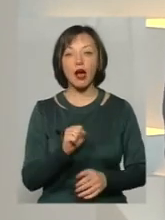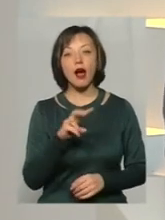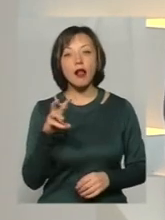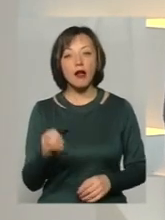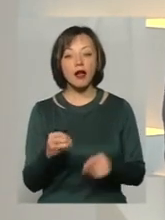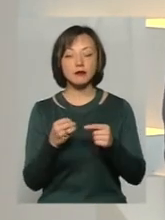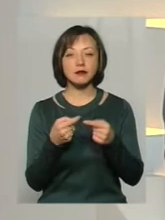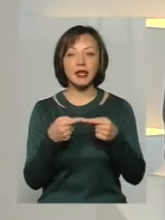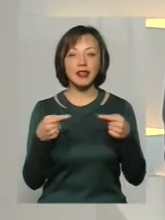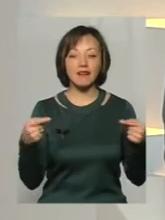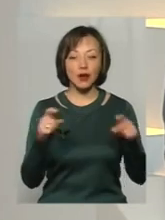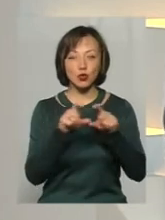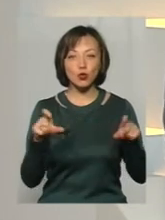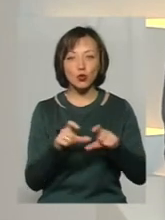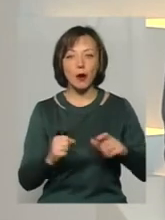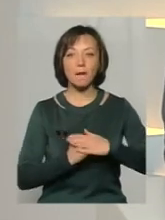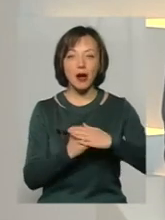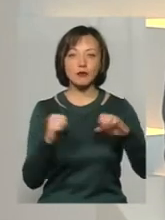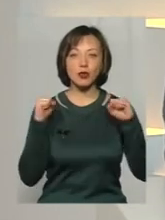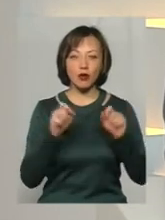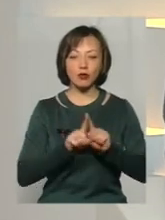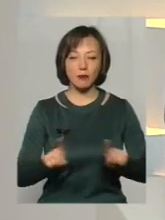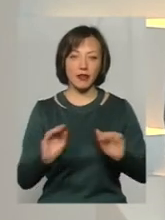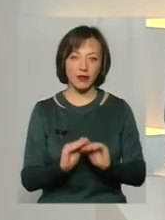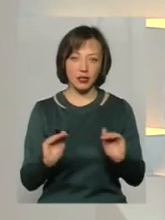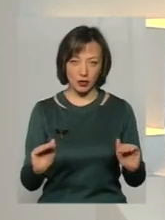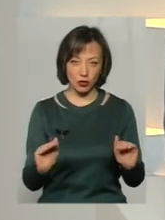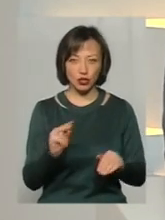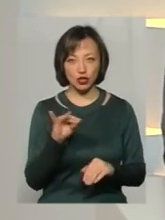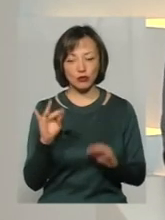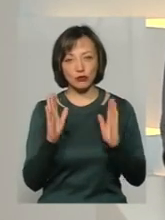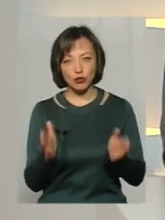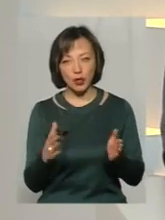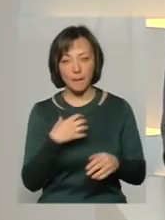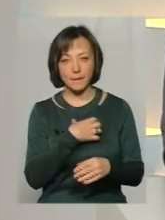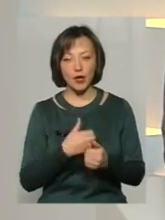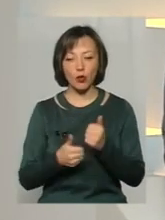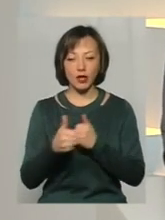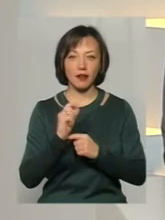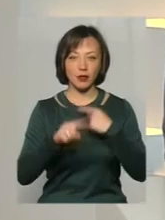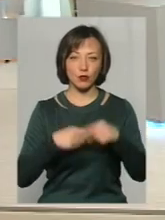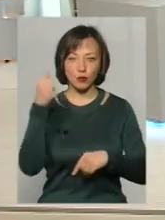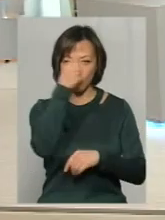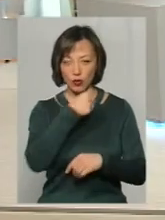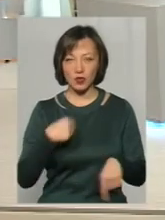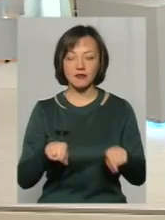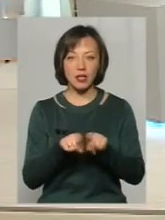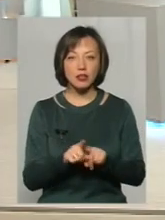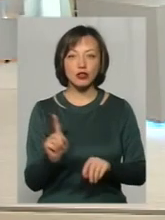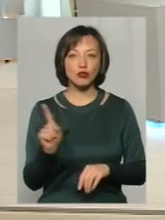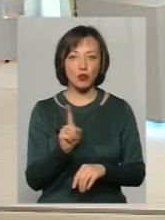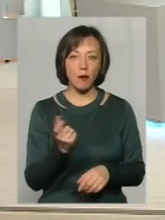інфраструктура спортивна саме для особливих діток. Чи буде пріоритет у наступному році, щоб